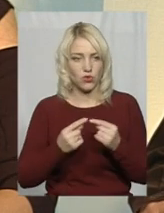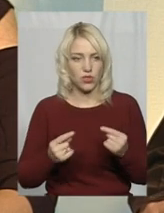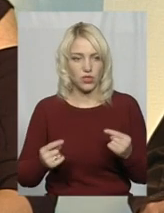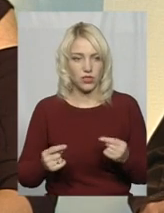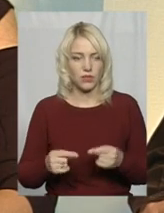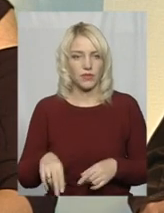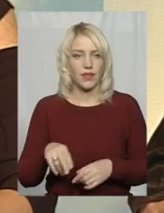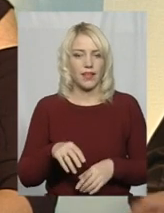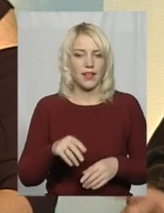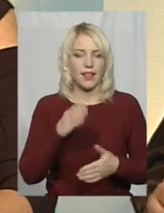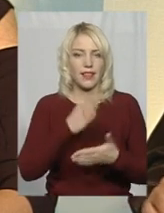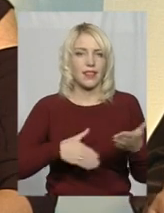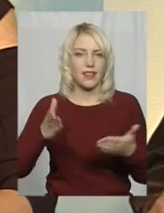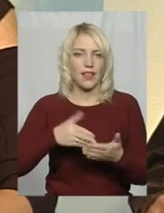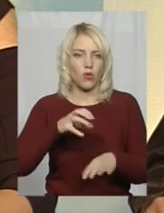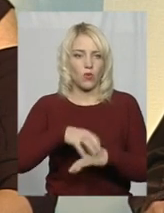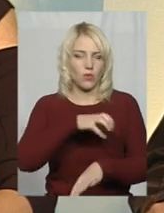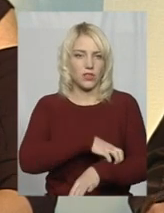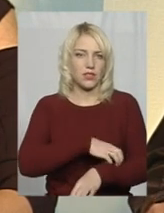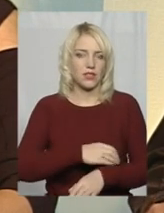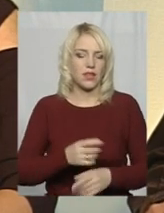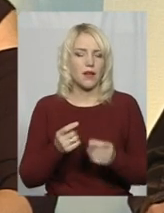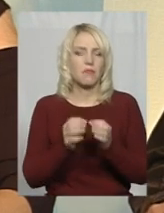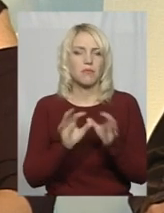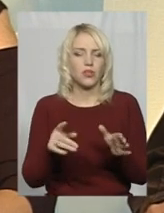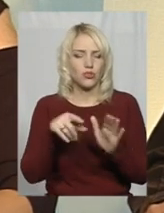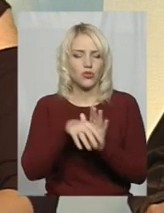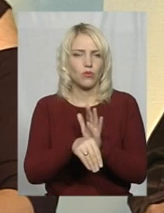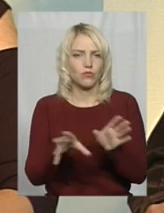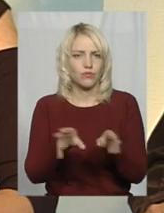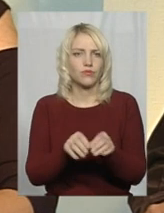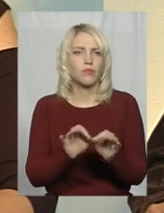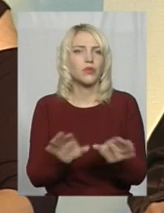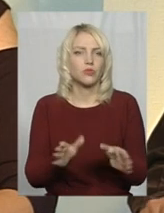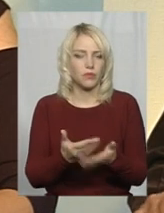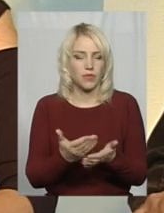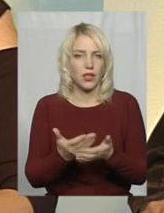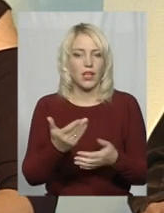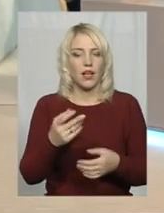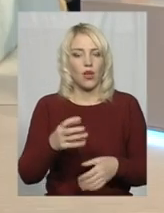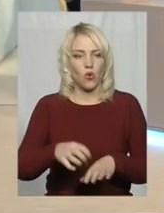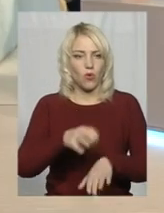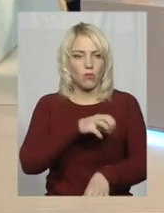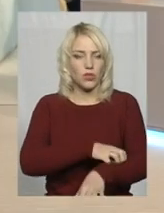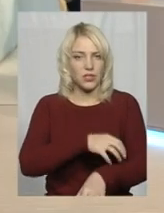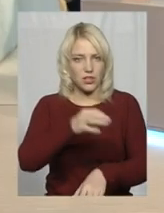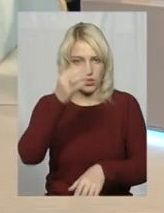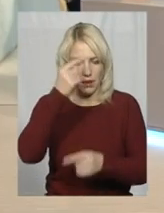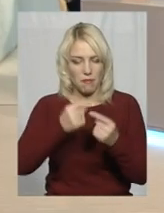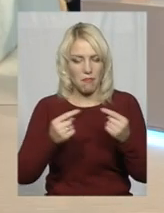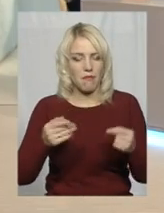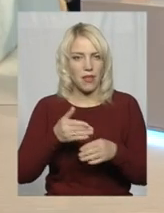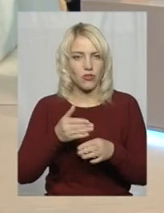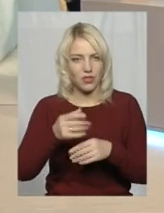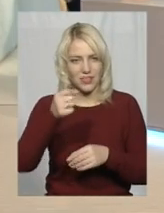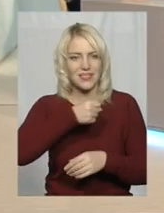декомунізація. При чому тут декомунізація? Задаємо комуністичні методи радянських. Ми, старші люди,